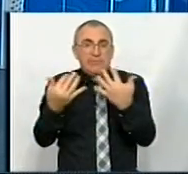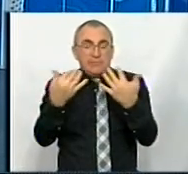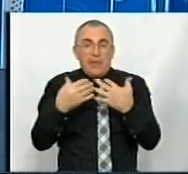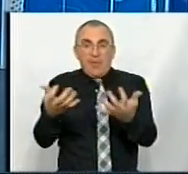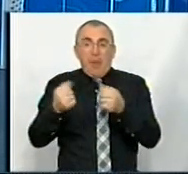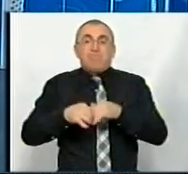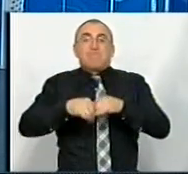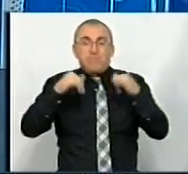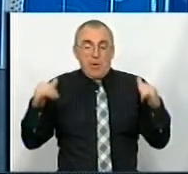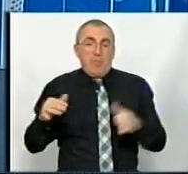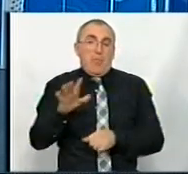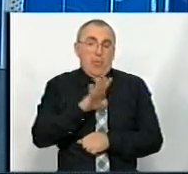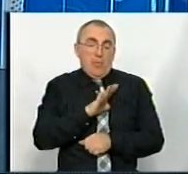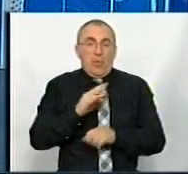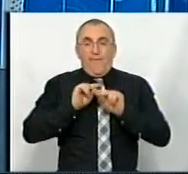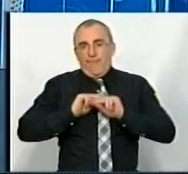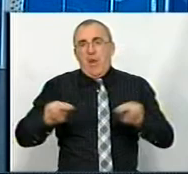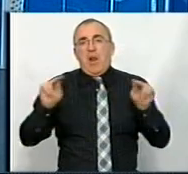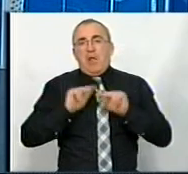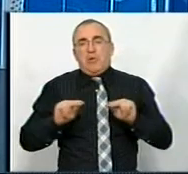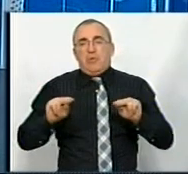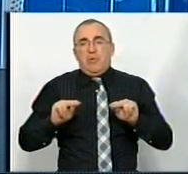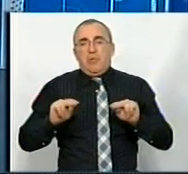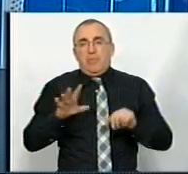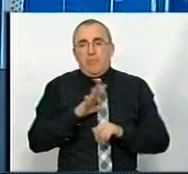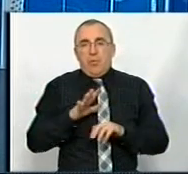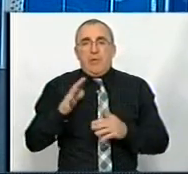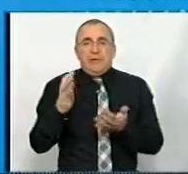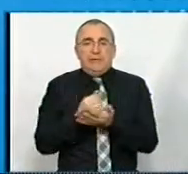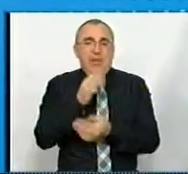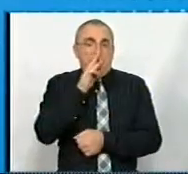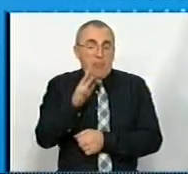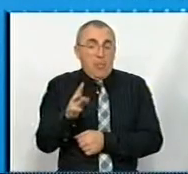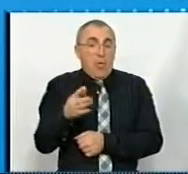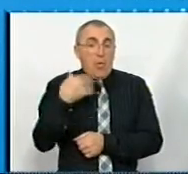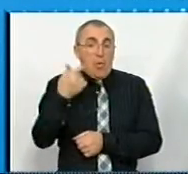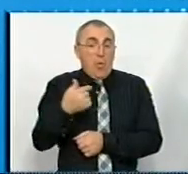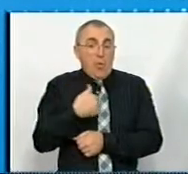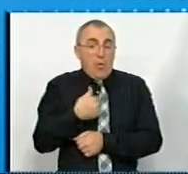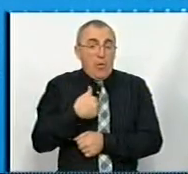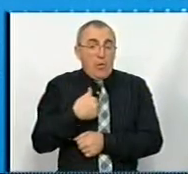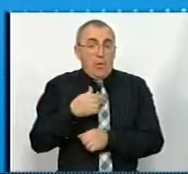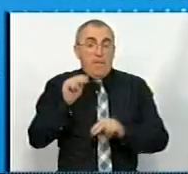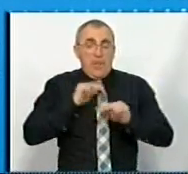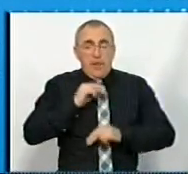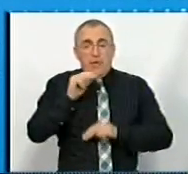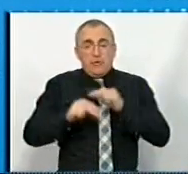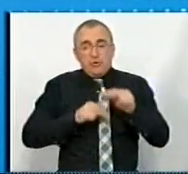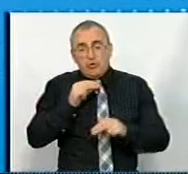набрати більше, і була заробітна плата. Але коли ми працюємо через